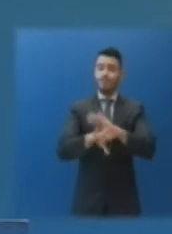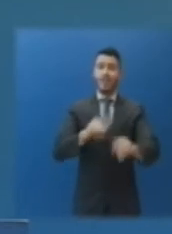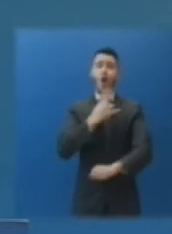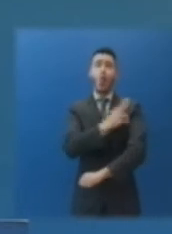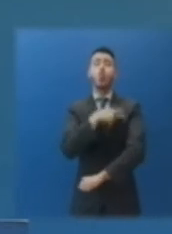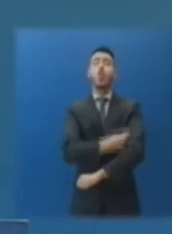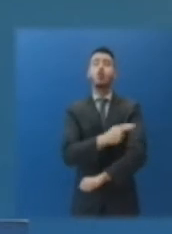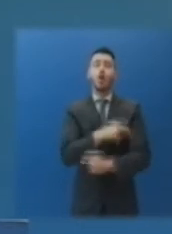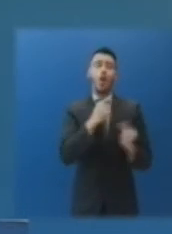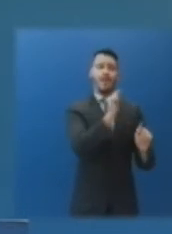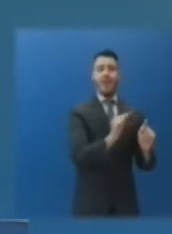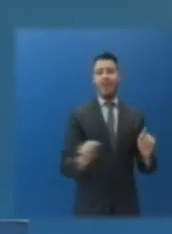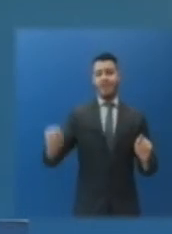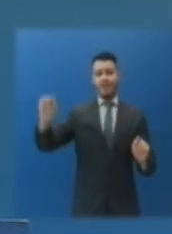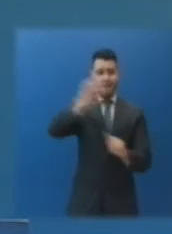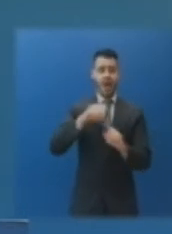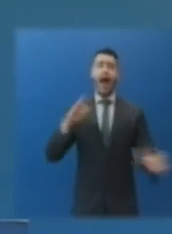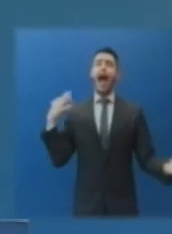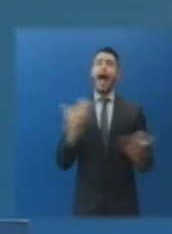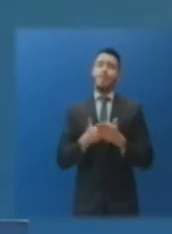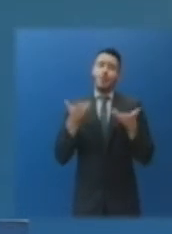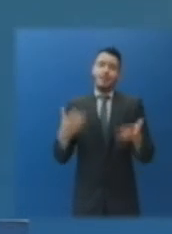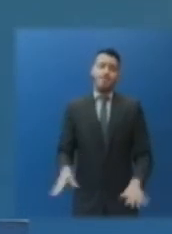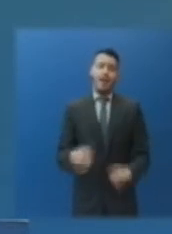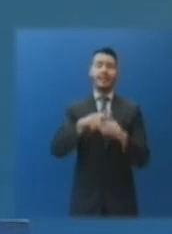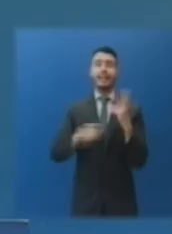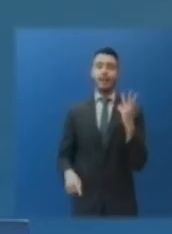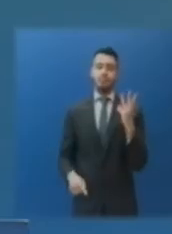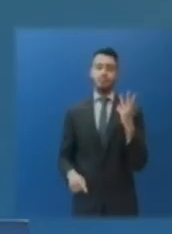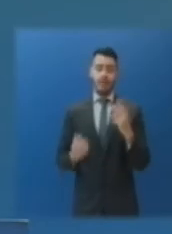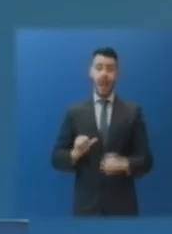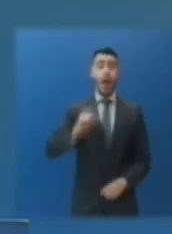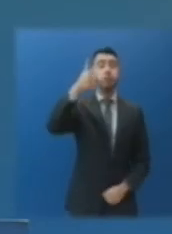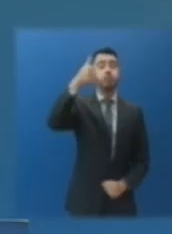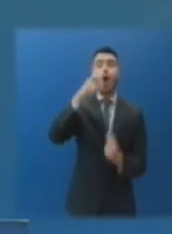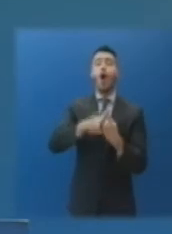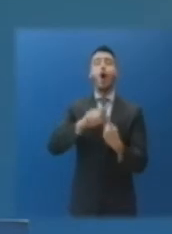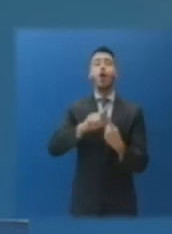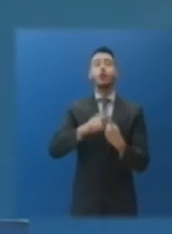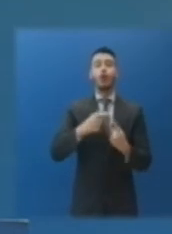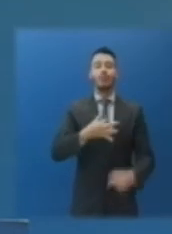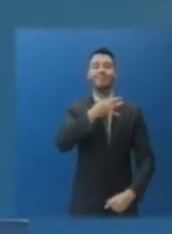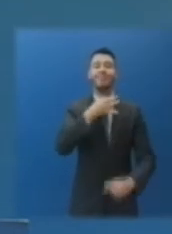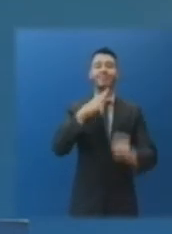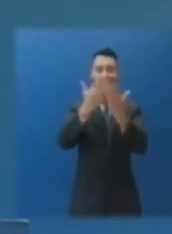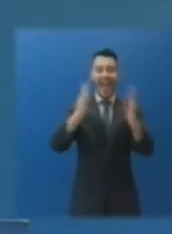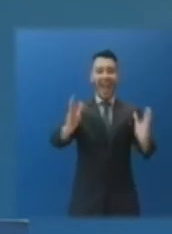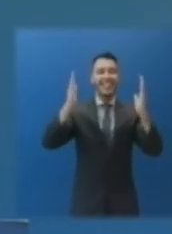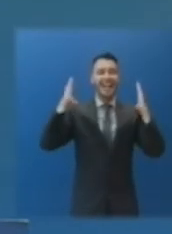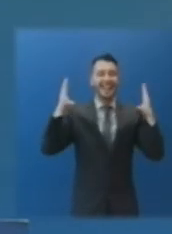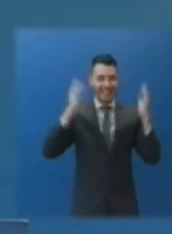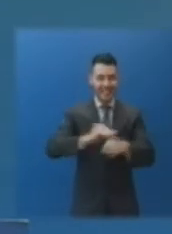Υγείας. Και αυτό αποδεικνύεται από τρία στοιχεία. Πρώτον, οι μονάδες εντατικής θεραπείας πριν την